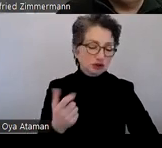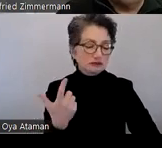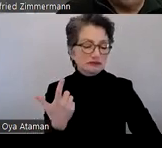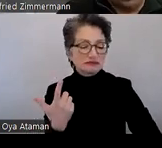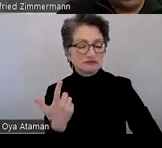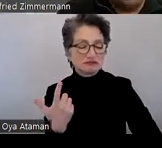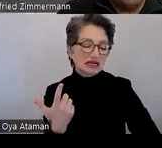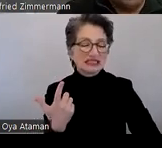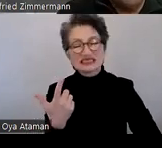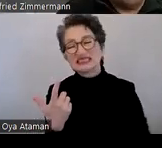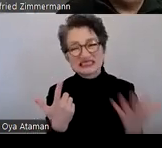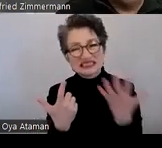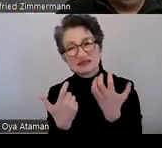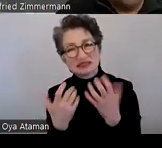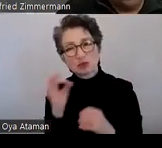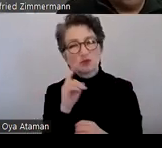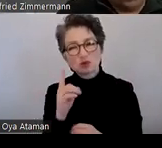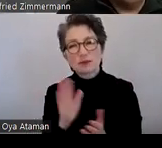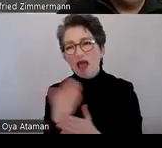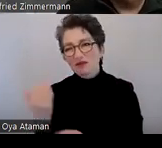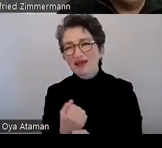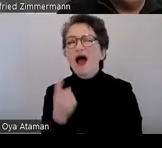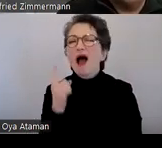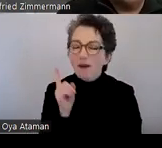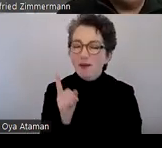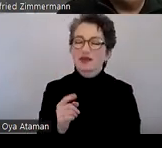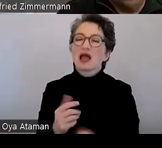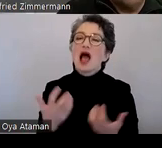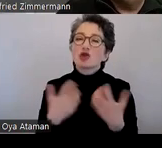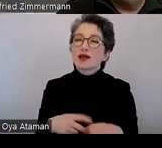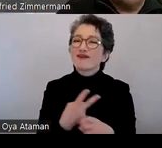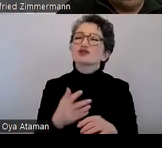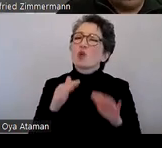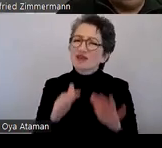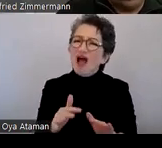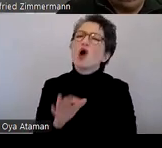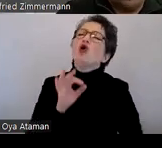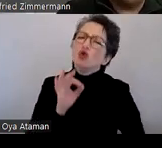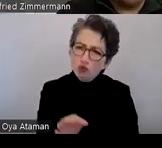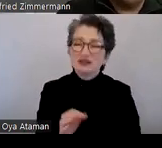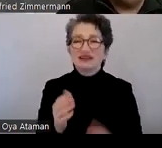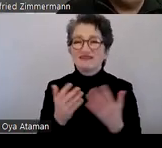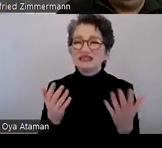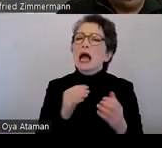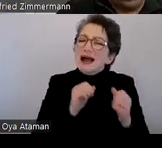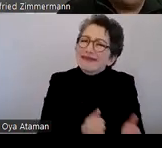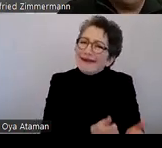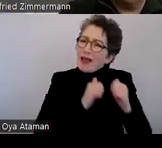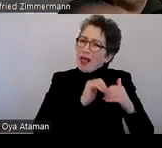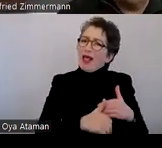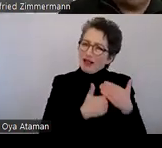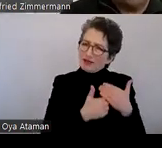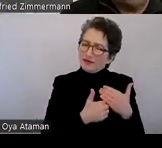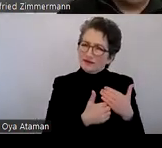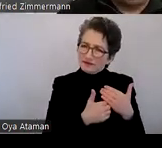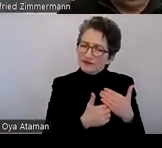musste man manuell machen. Aber das Gute an automatischen Tools, also wir können eine Hilfe sein, eine Anleitung